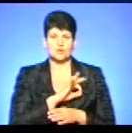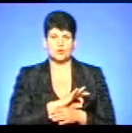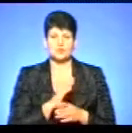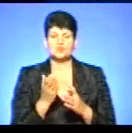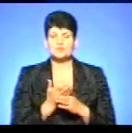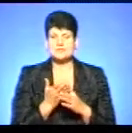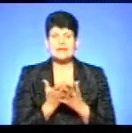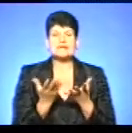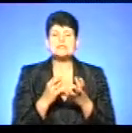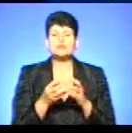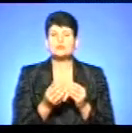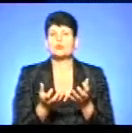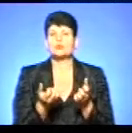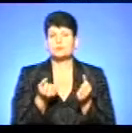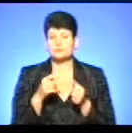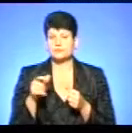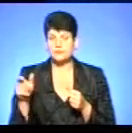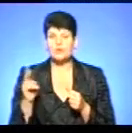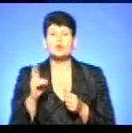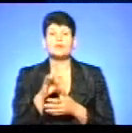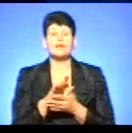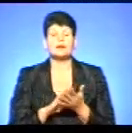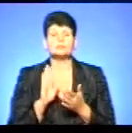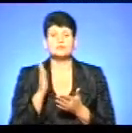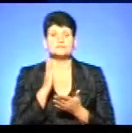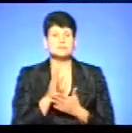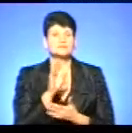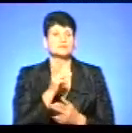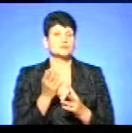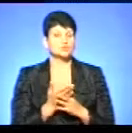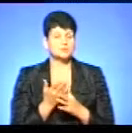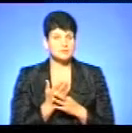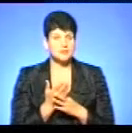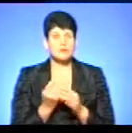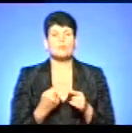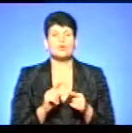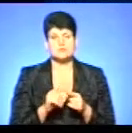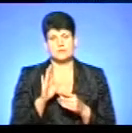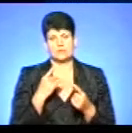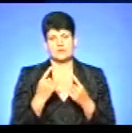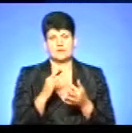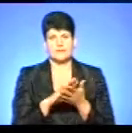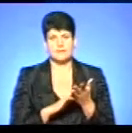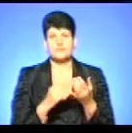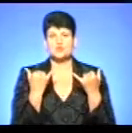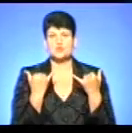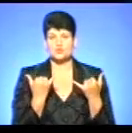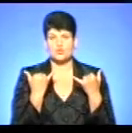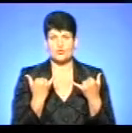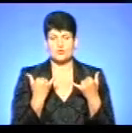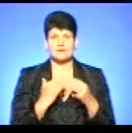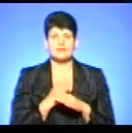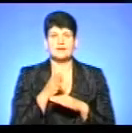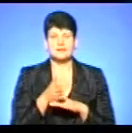які саме отримають жителі краю, а також хто далі буде користуватися субсидіями, про це підемо в Адалі. І сьогодні наш гість –